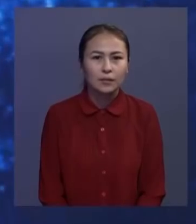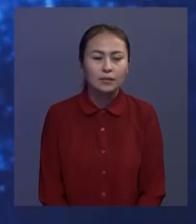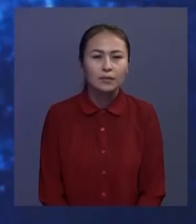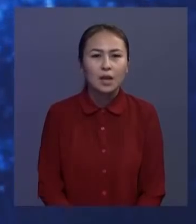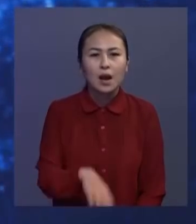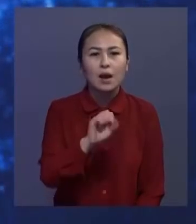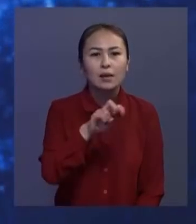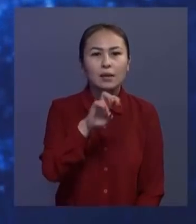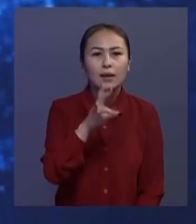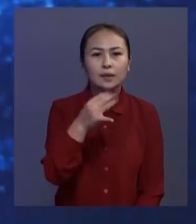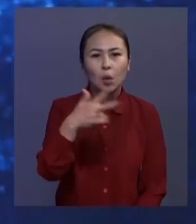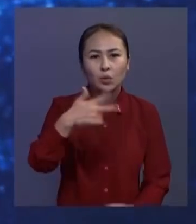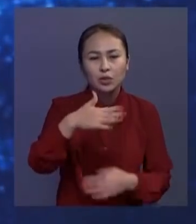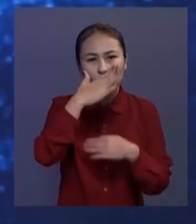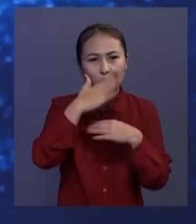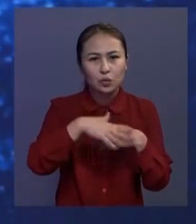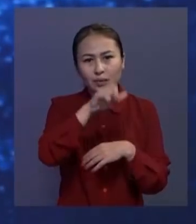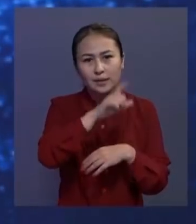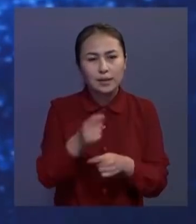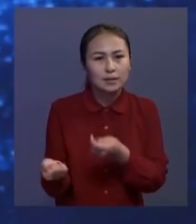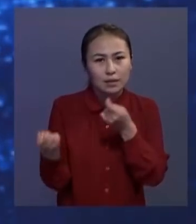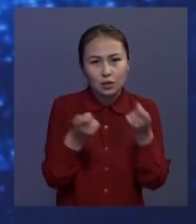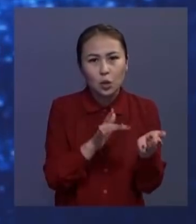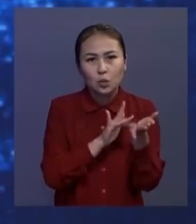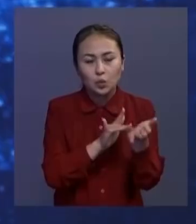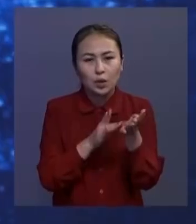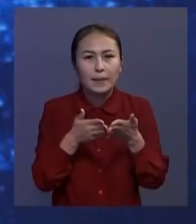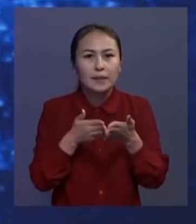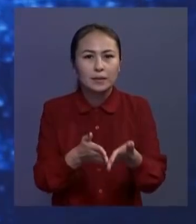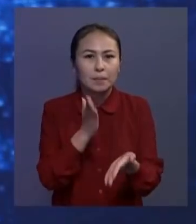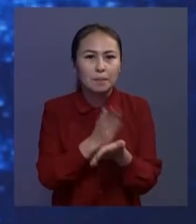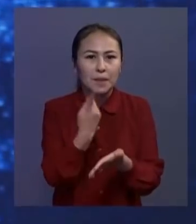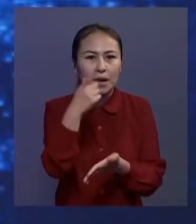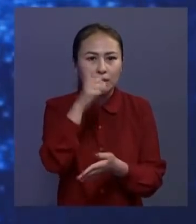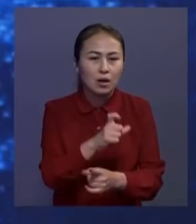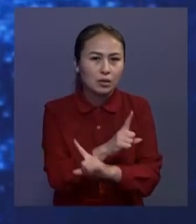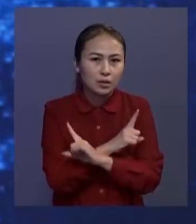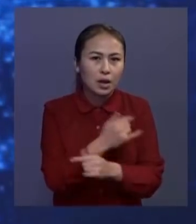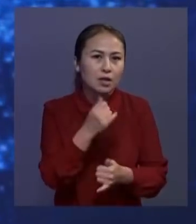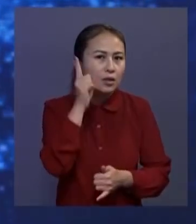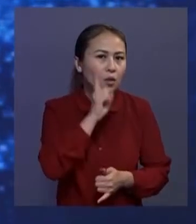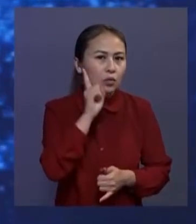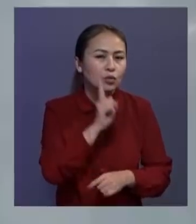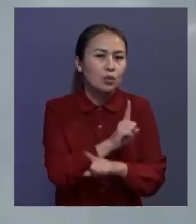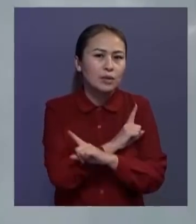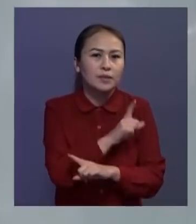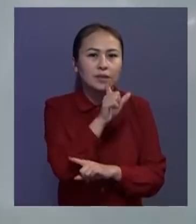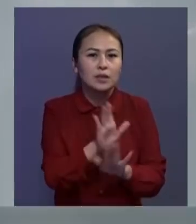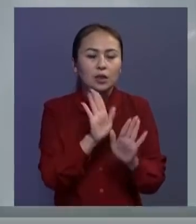Аланияда отырызға жуық кісіні тасымалдаған туристік қайықпатты бір адам көз жұмған. Қазірші көз